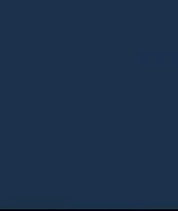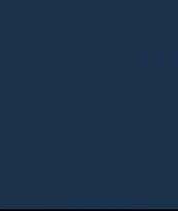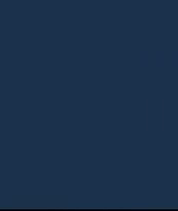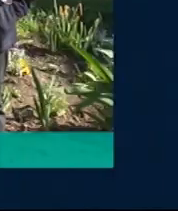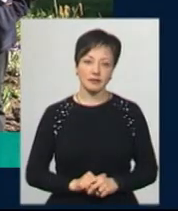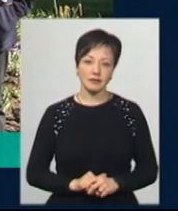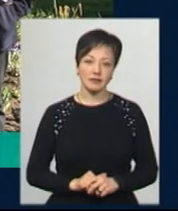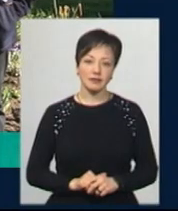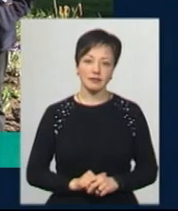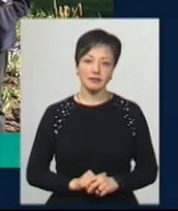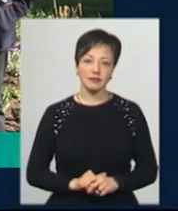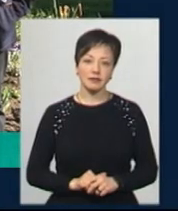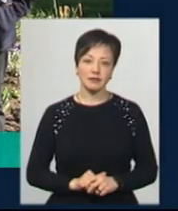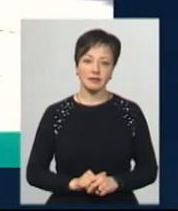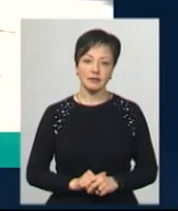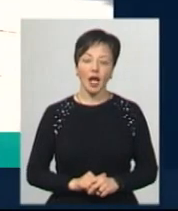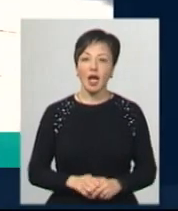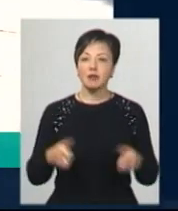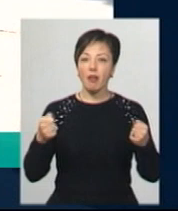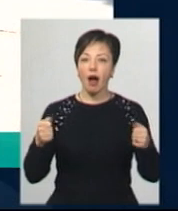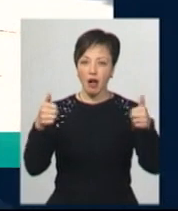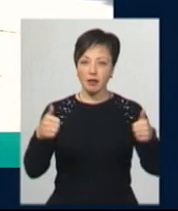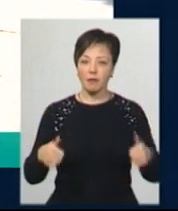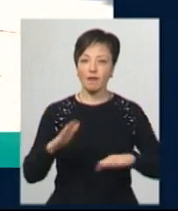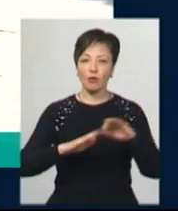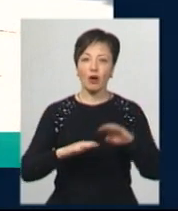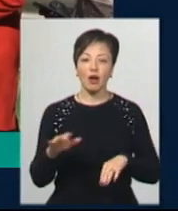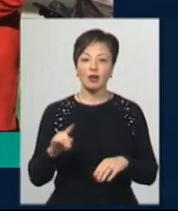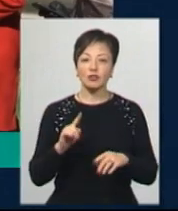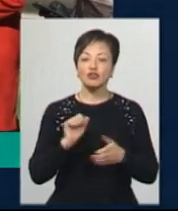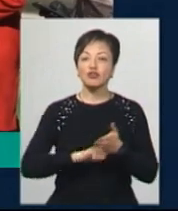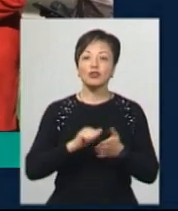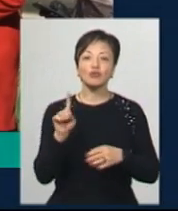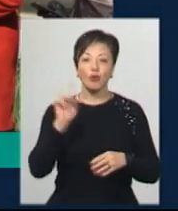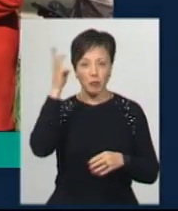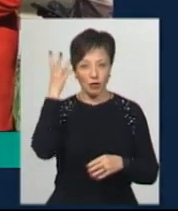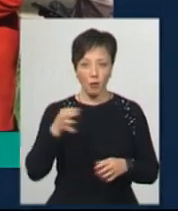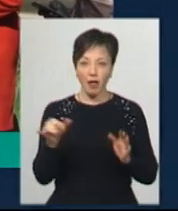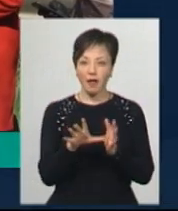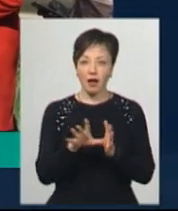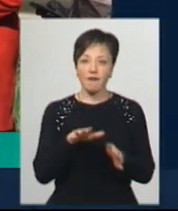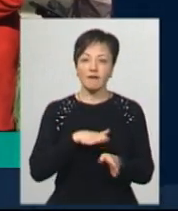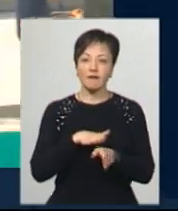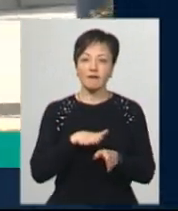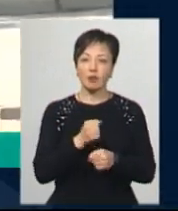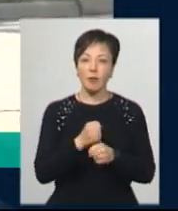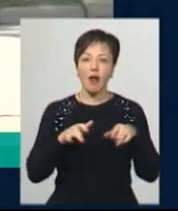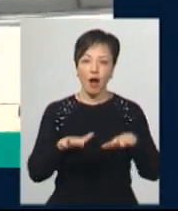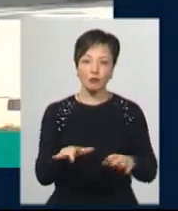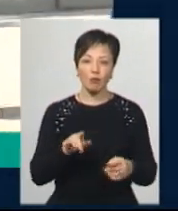Музика З плакатами в руках, через що працівники Хмельницькобленерго влаштували акцію протесту.